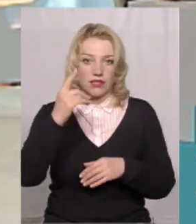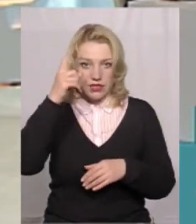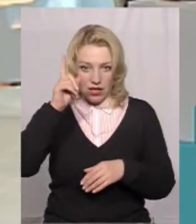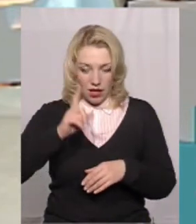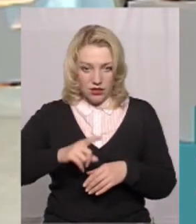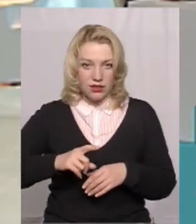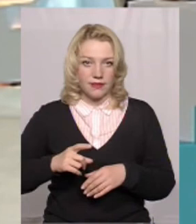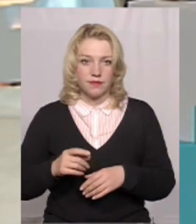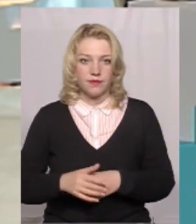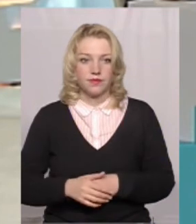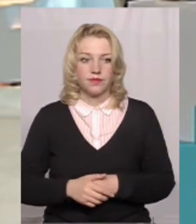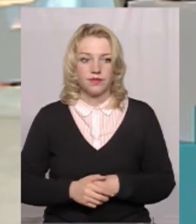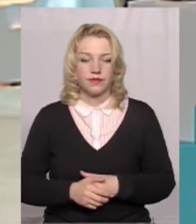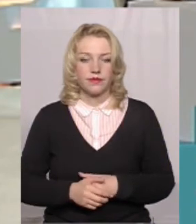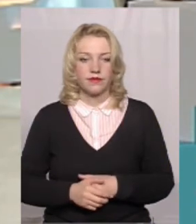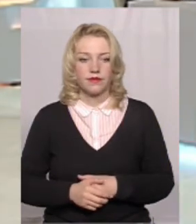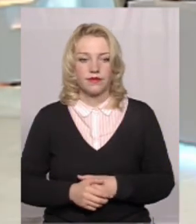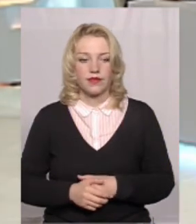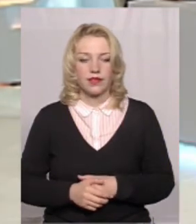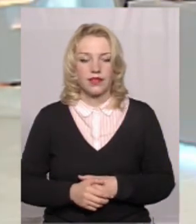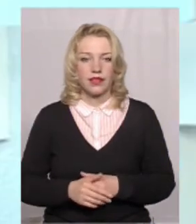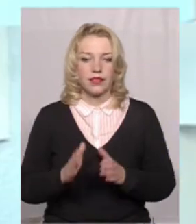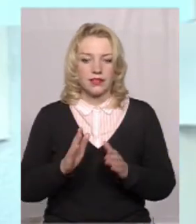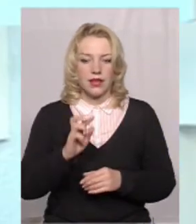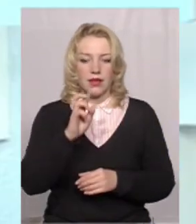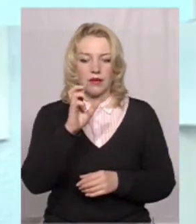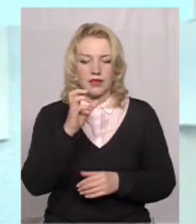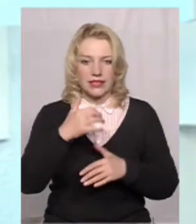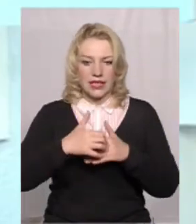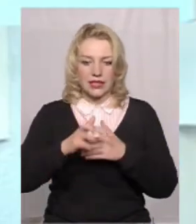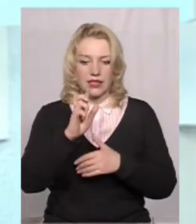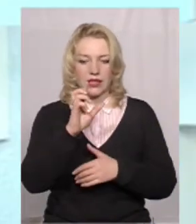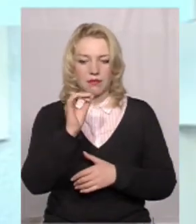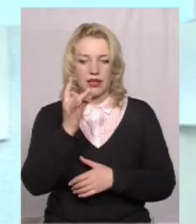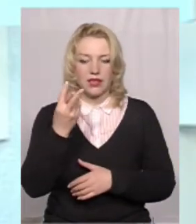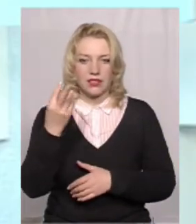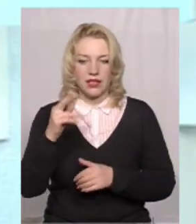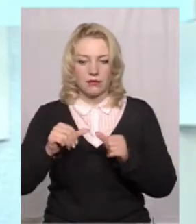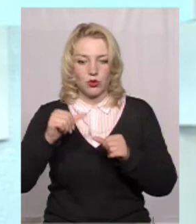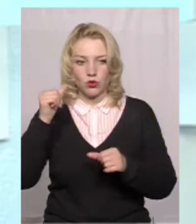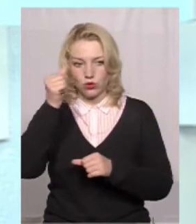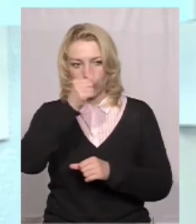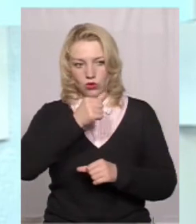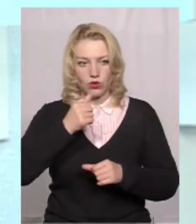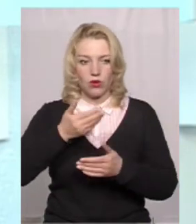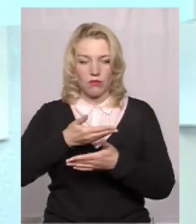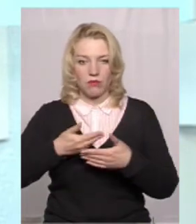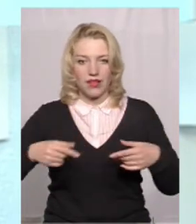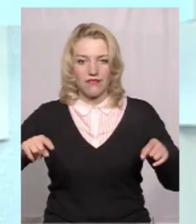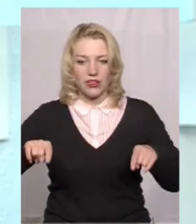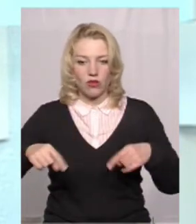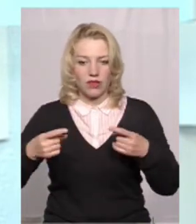тільки у середини березня минулого року ми почали відновити